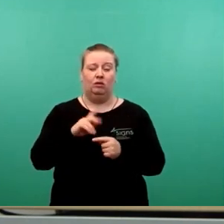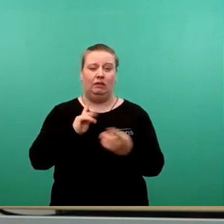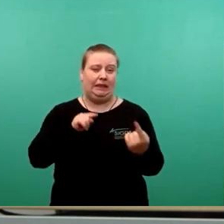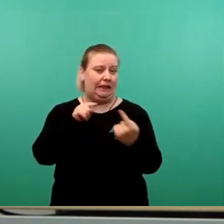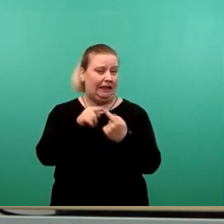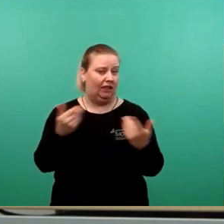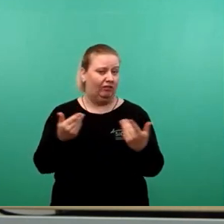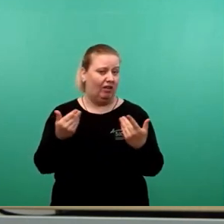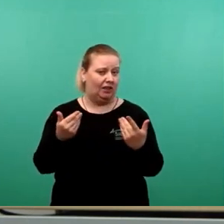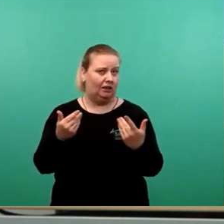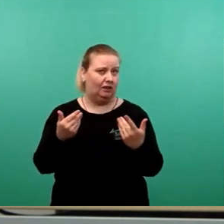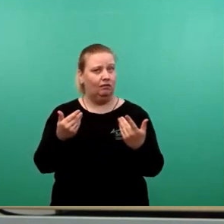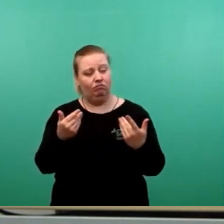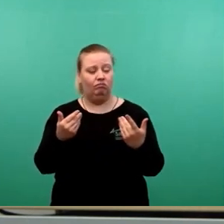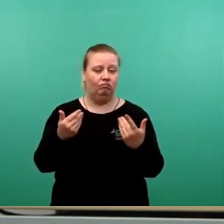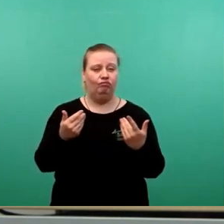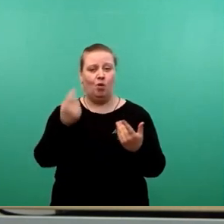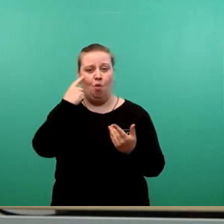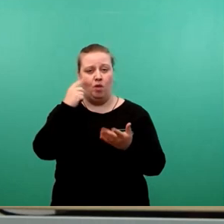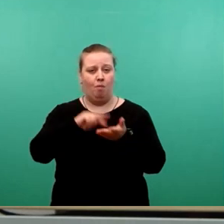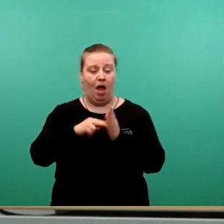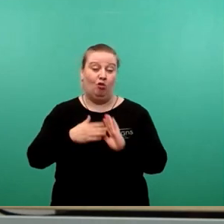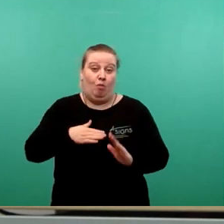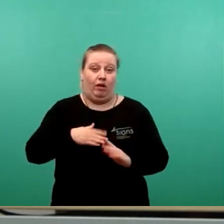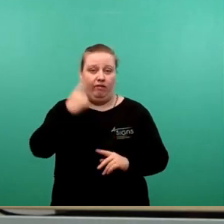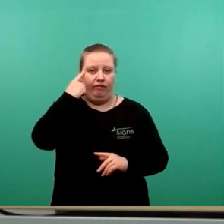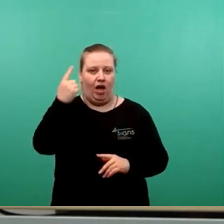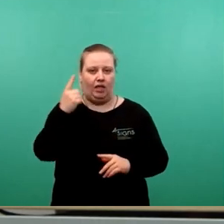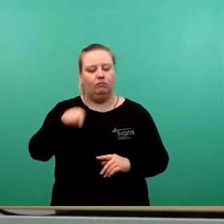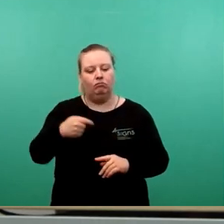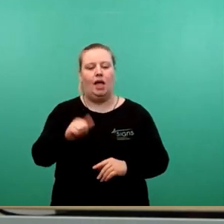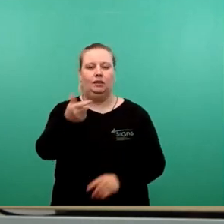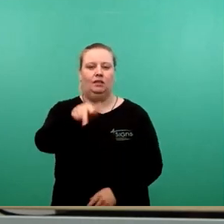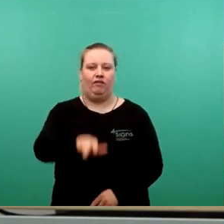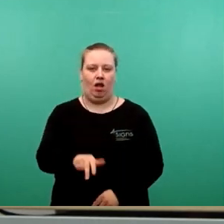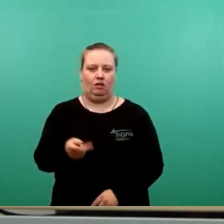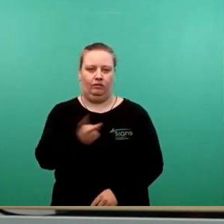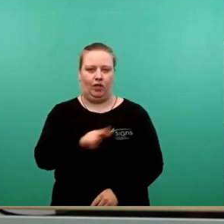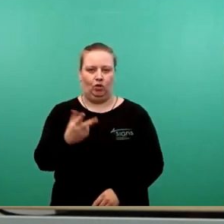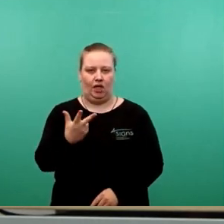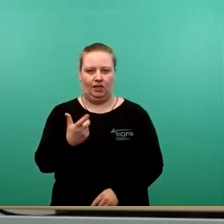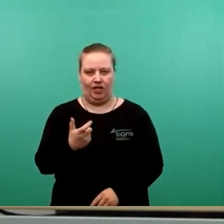so nach derzeitigen, kennen die ich dann jetzt im ersten Quartal diesen Jahres mit, einer Vorlage zur